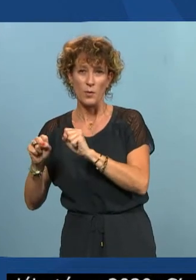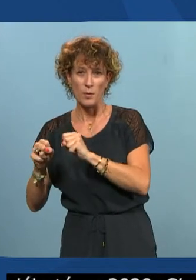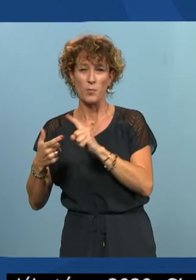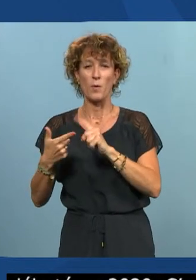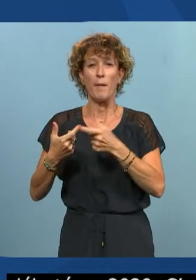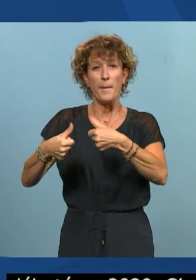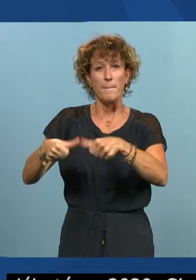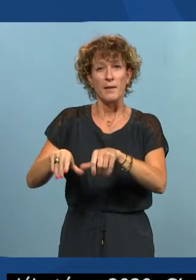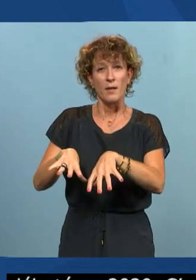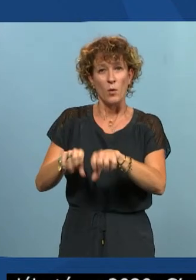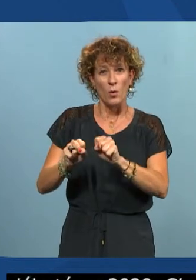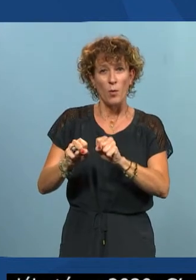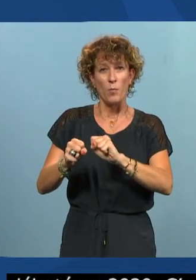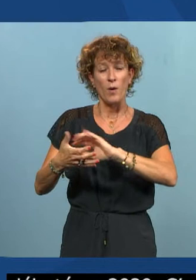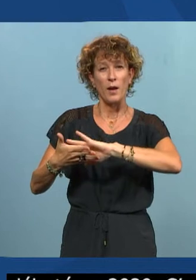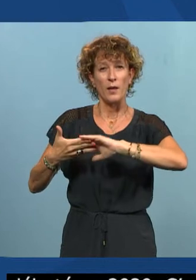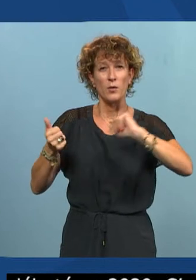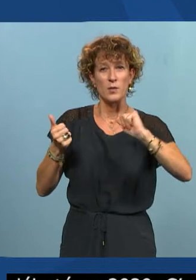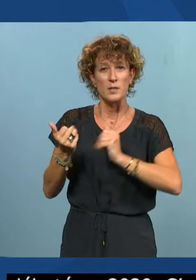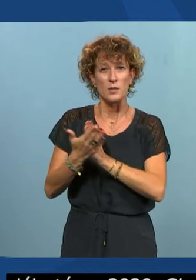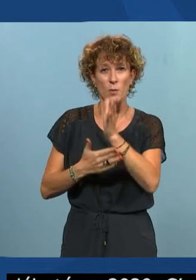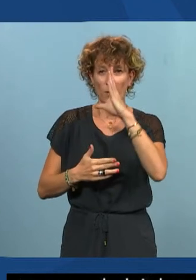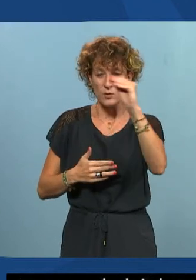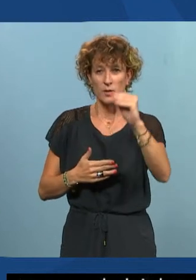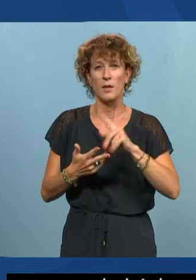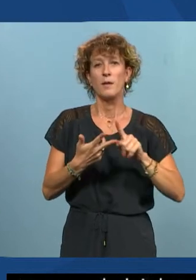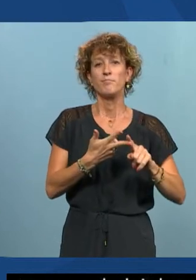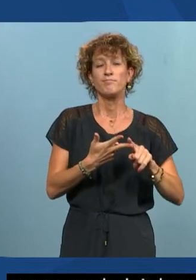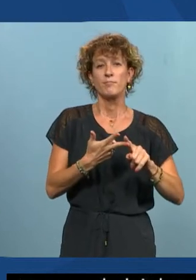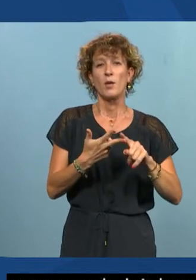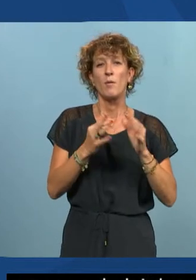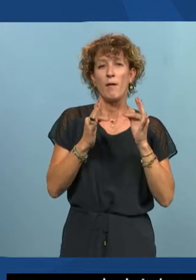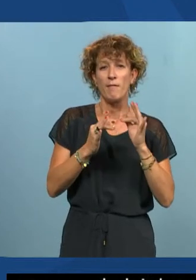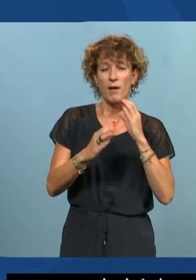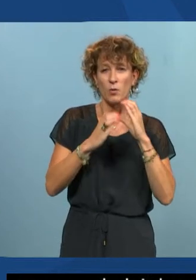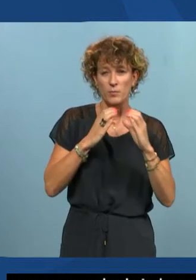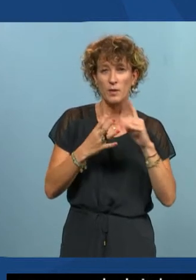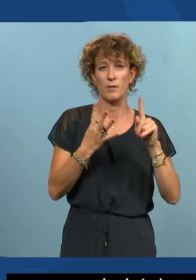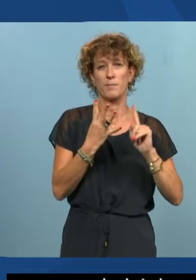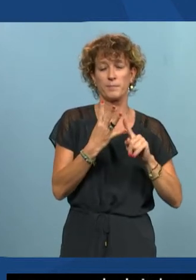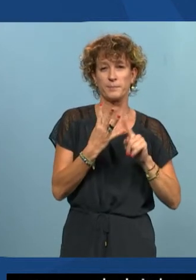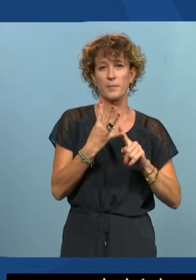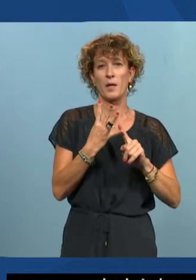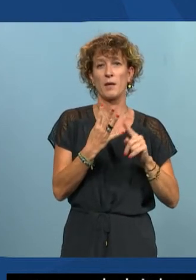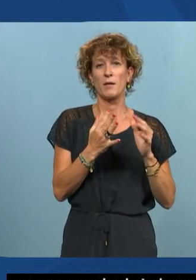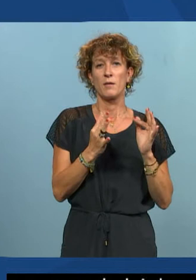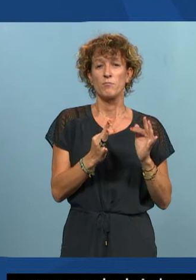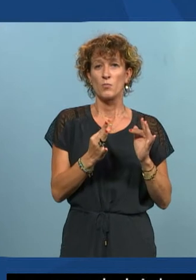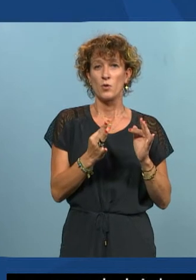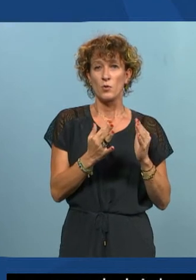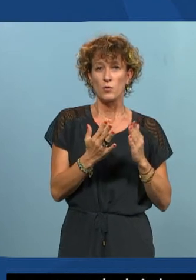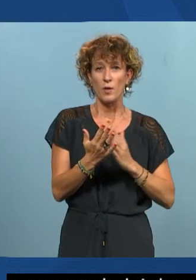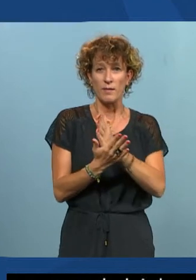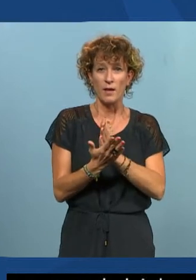matière dans l'emploi et la transition professionnelle, un groupe sur la communication, un autre sur les